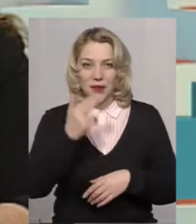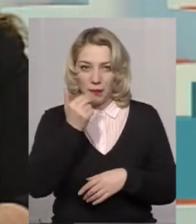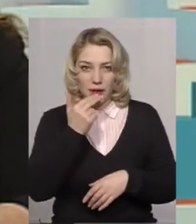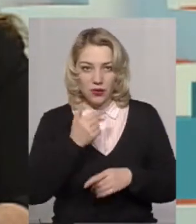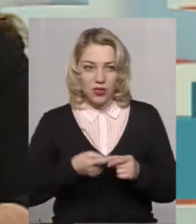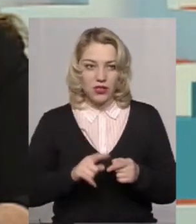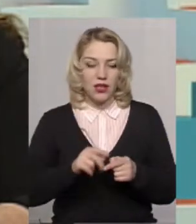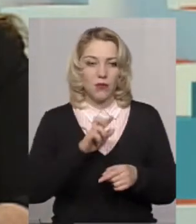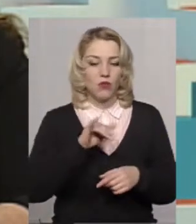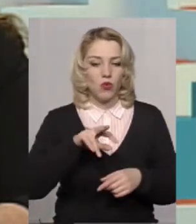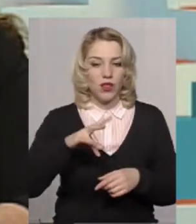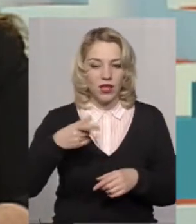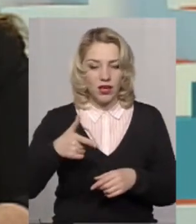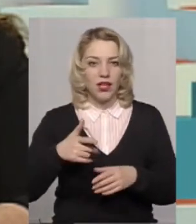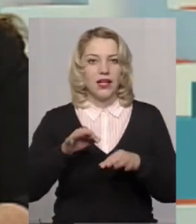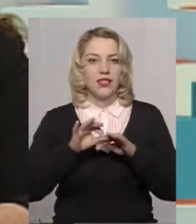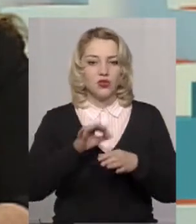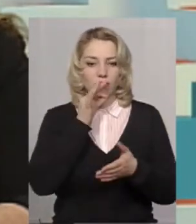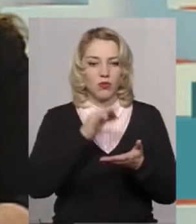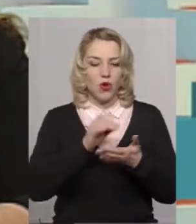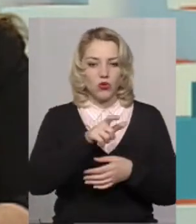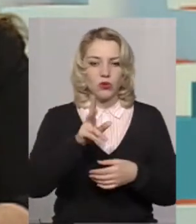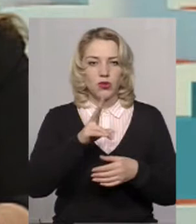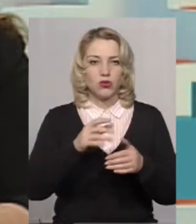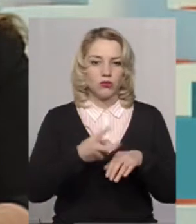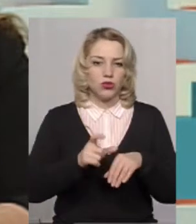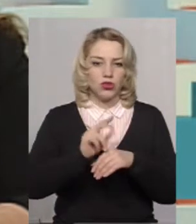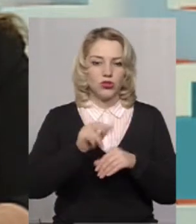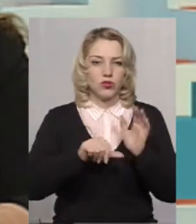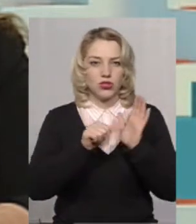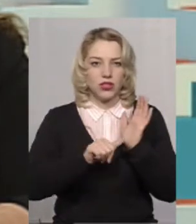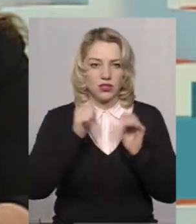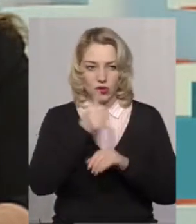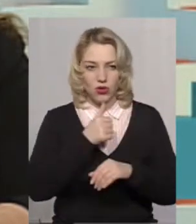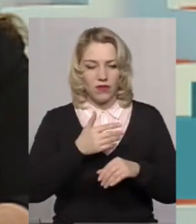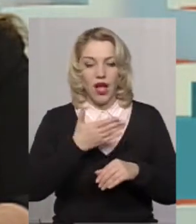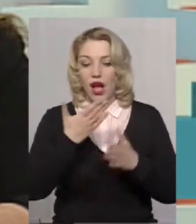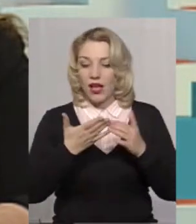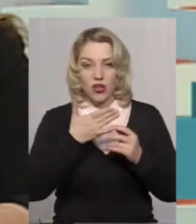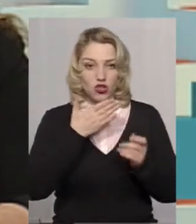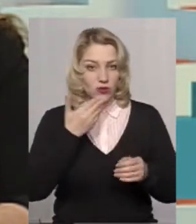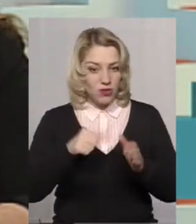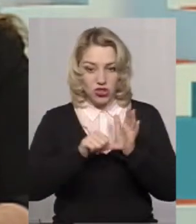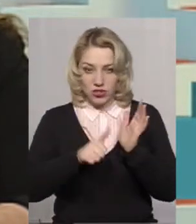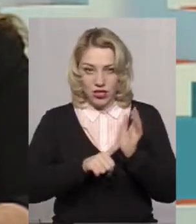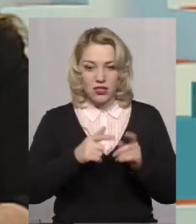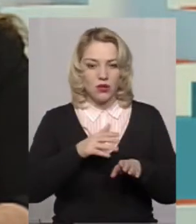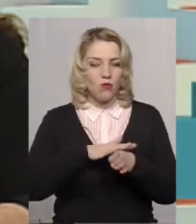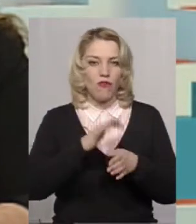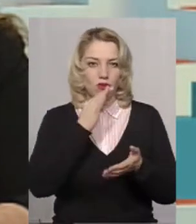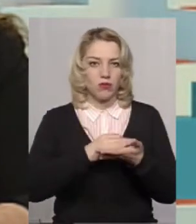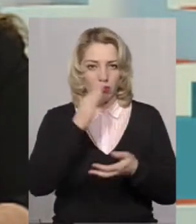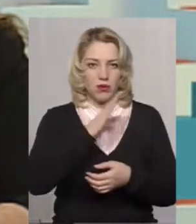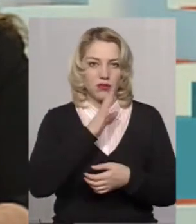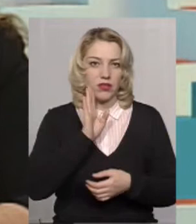за булінг можуть нести відповідальність особи, які досягнули 16 років, якщо особи не досягнули 16 років, повністю несуть відповідальність батьки.